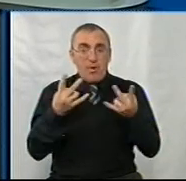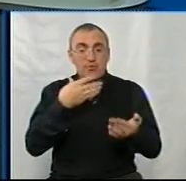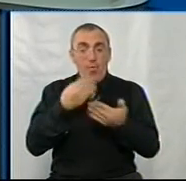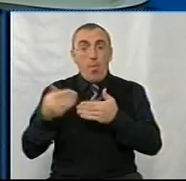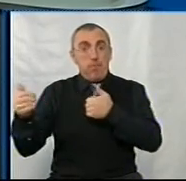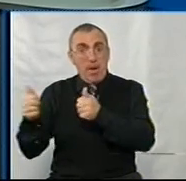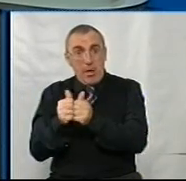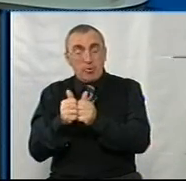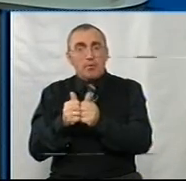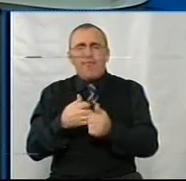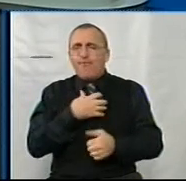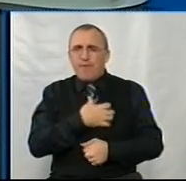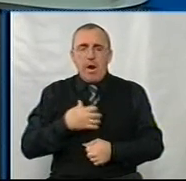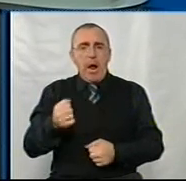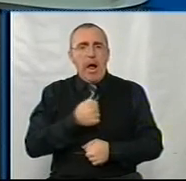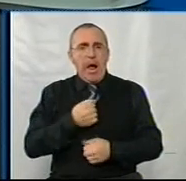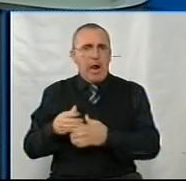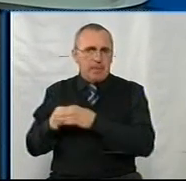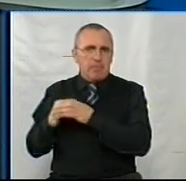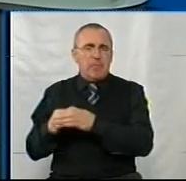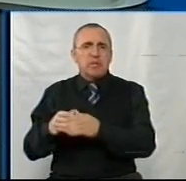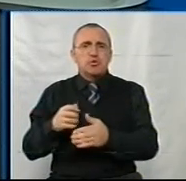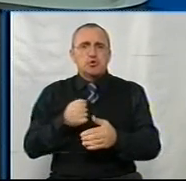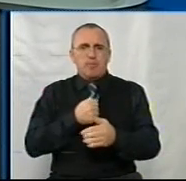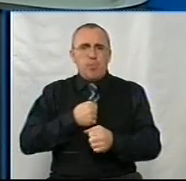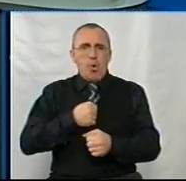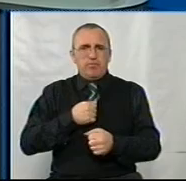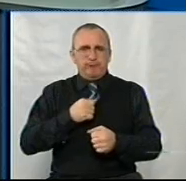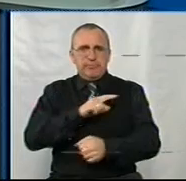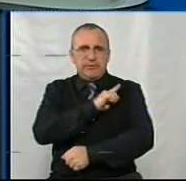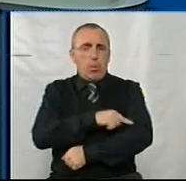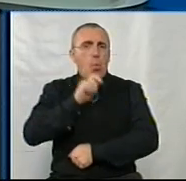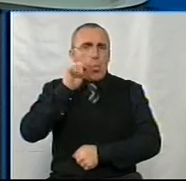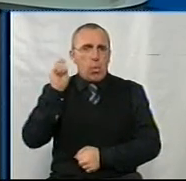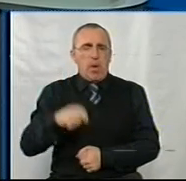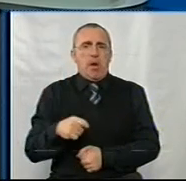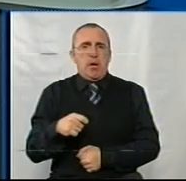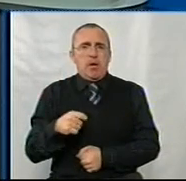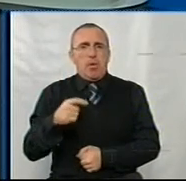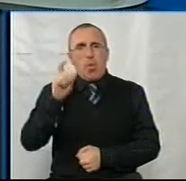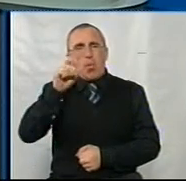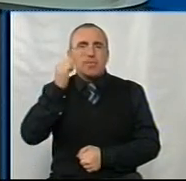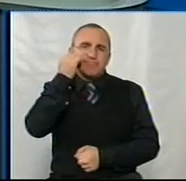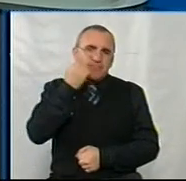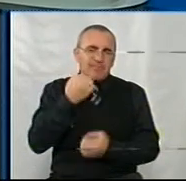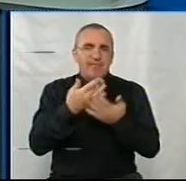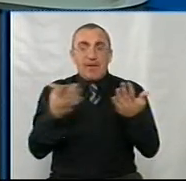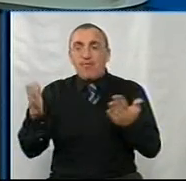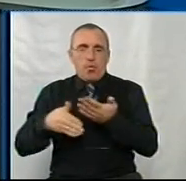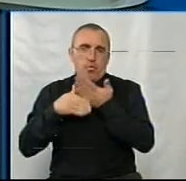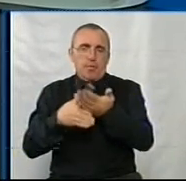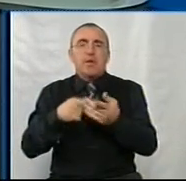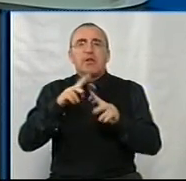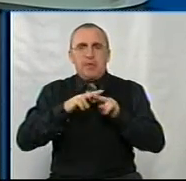своєму, не суть важливо, це армія, це Збройні сили України, чи це, ймовірно, люди по хайлу віку, яким ви допомогли,